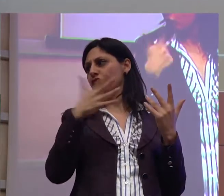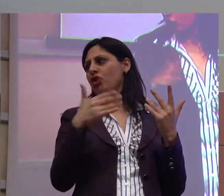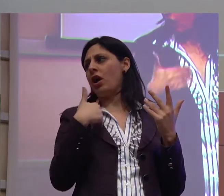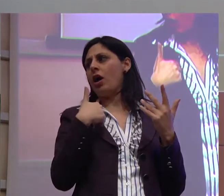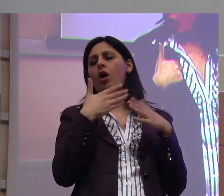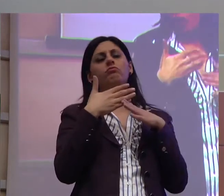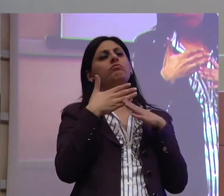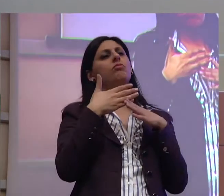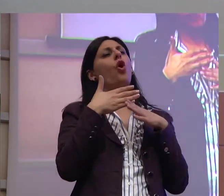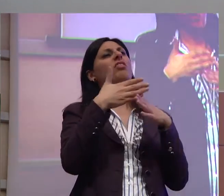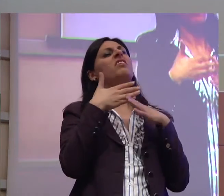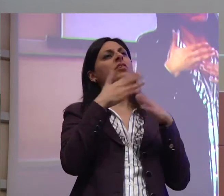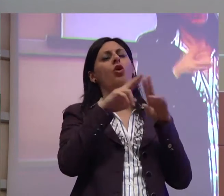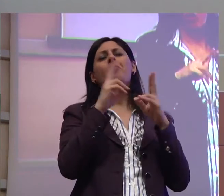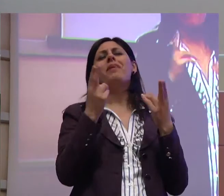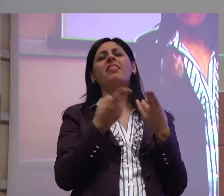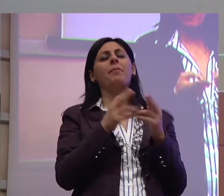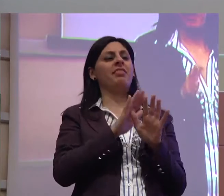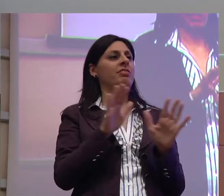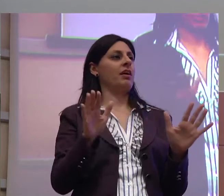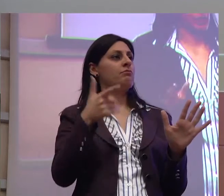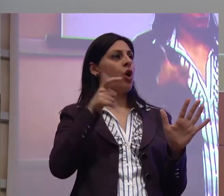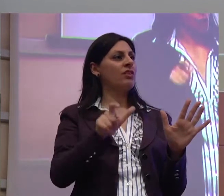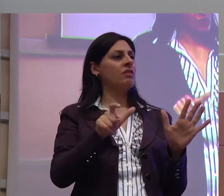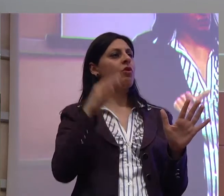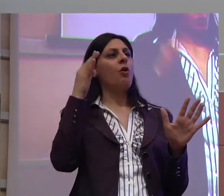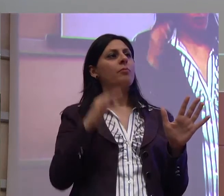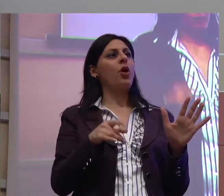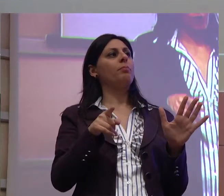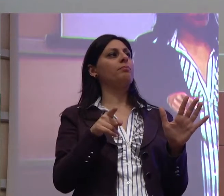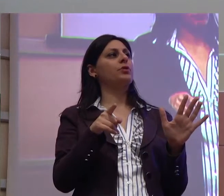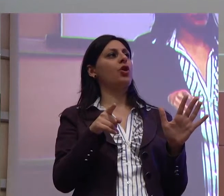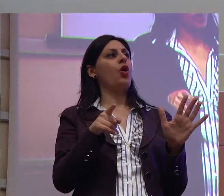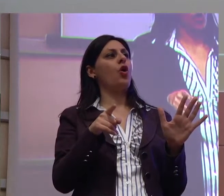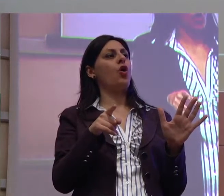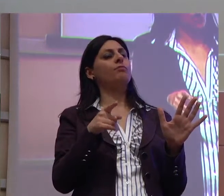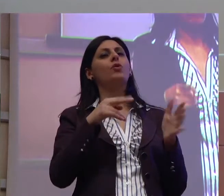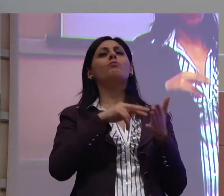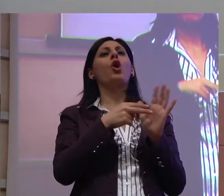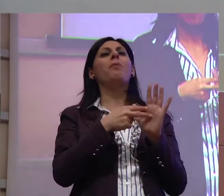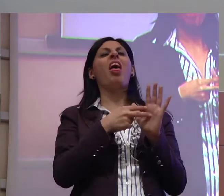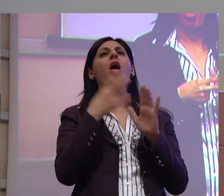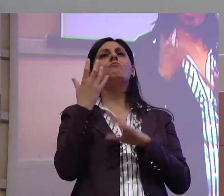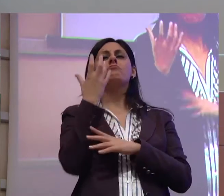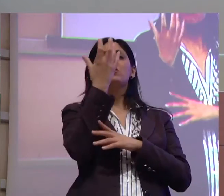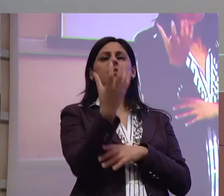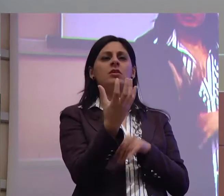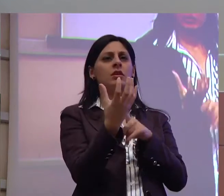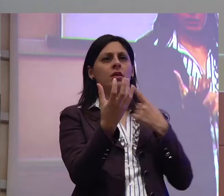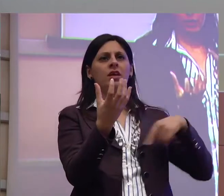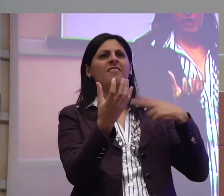nella sua totalità perché ha messo sul piatto problemi che viviamo tutti i giorni,